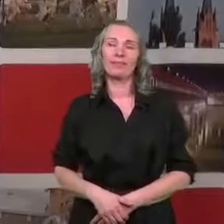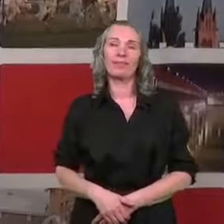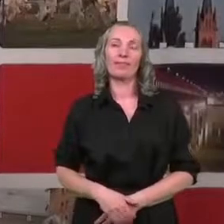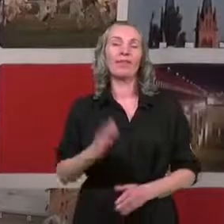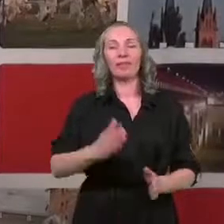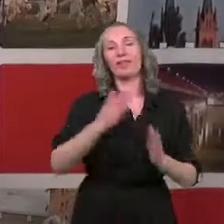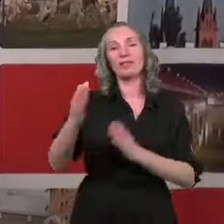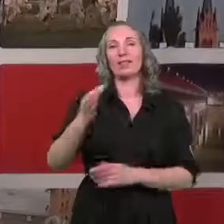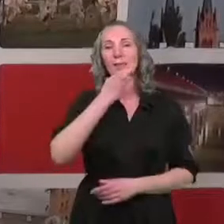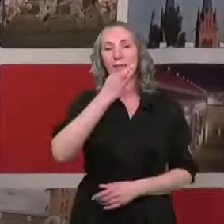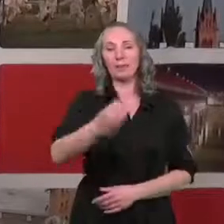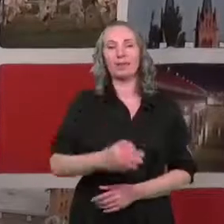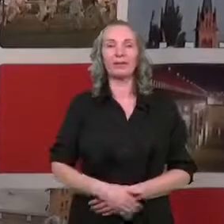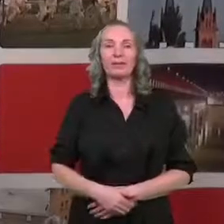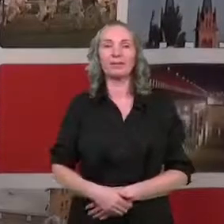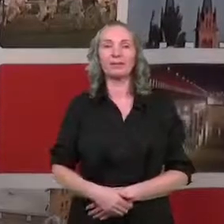Kolejne pytanie